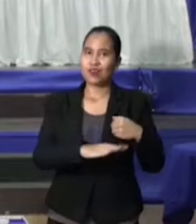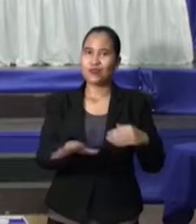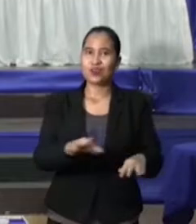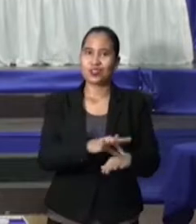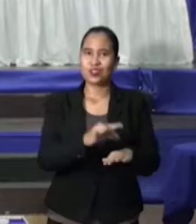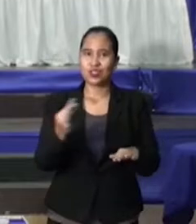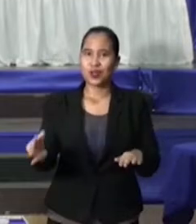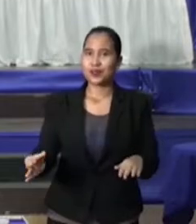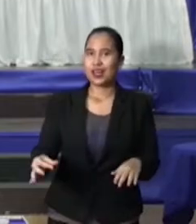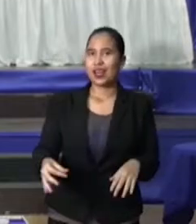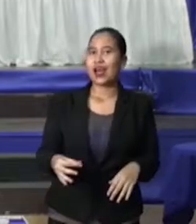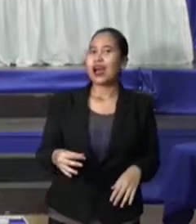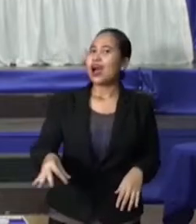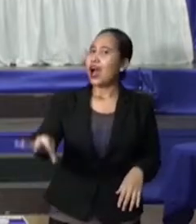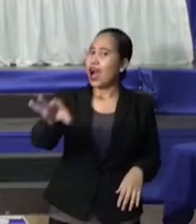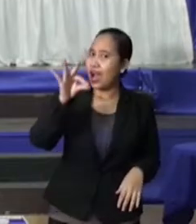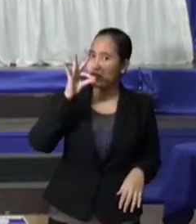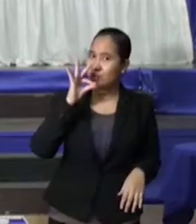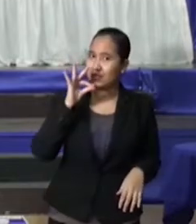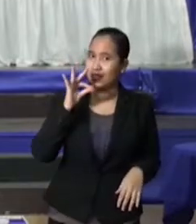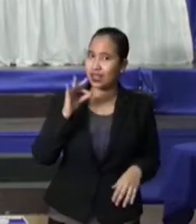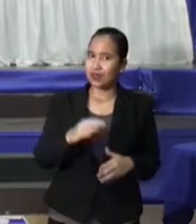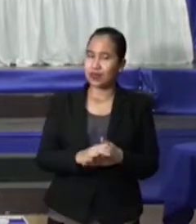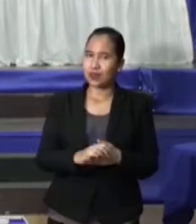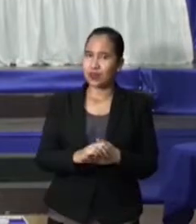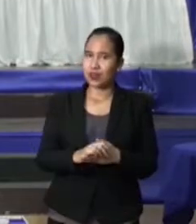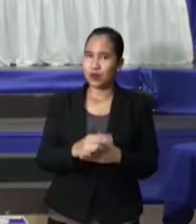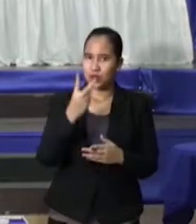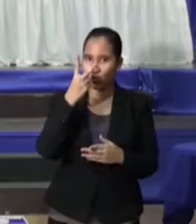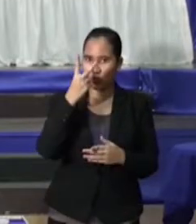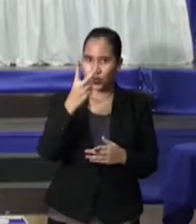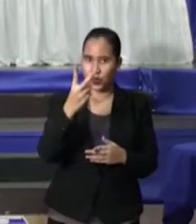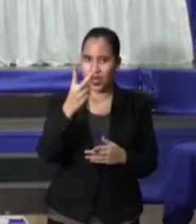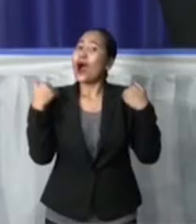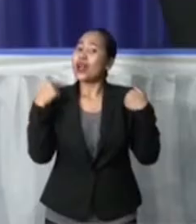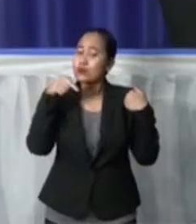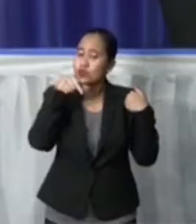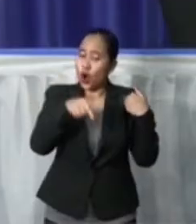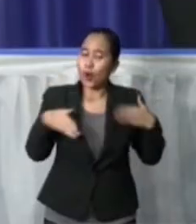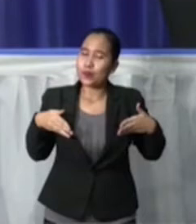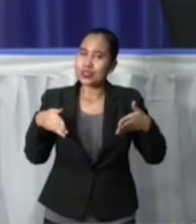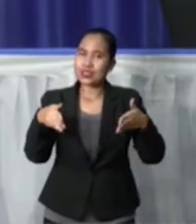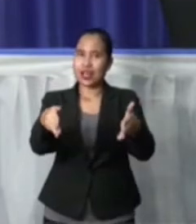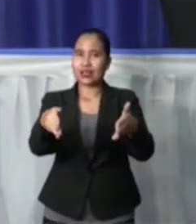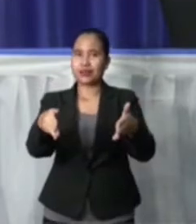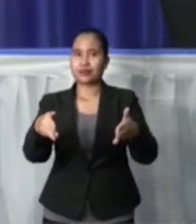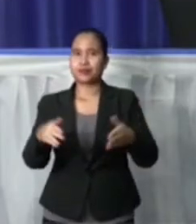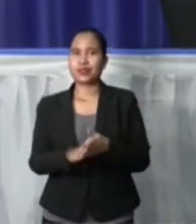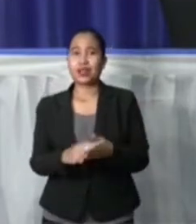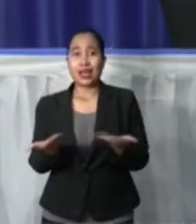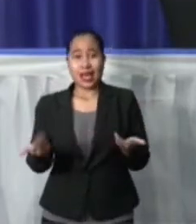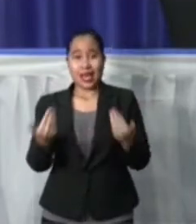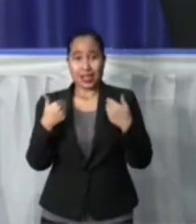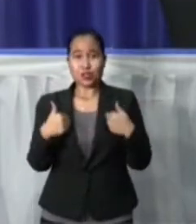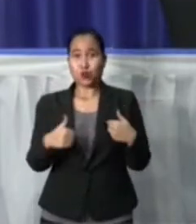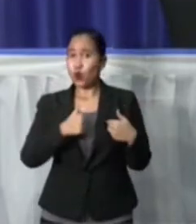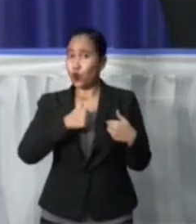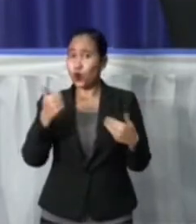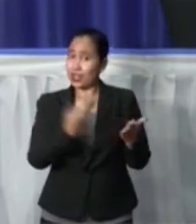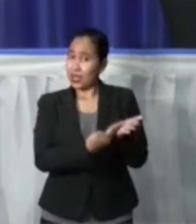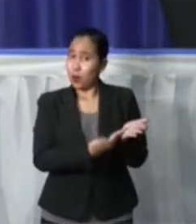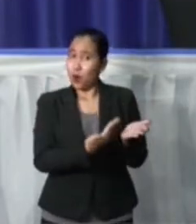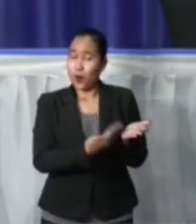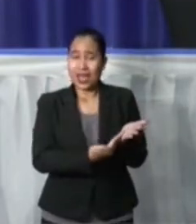hoofdinspecteur Humphrey Naarden op de persconferentie van het COVID Outbreak Management Team. Volgens Naarden wist het gros van de